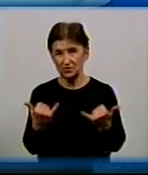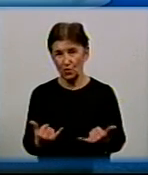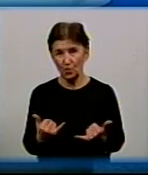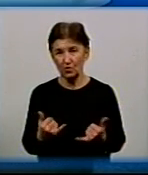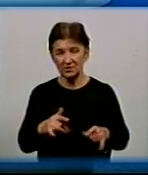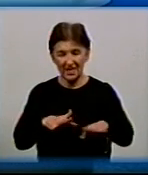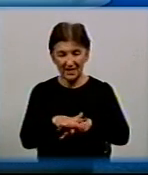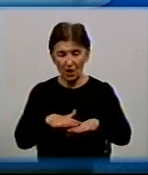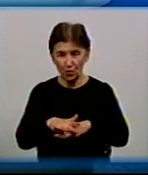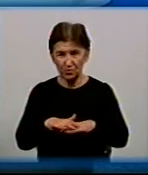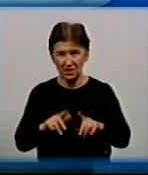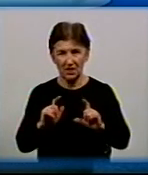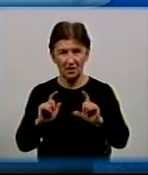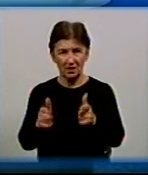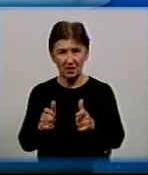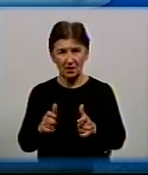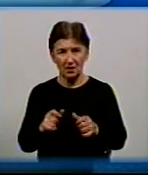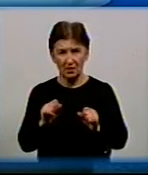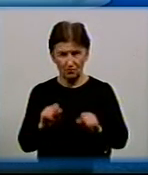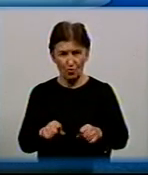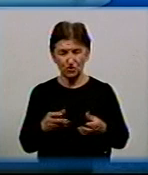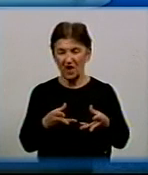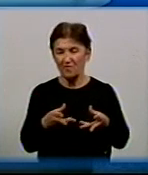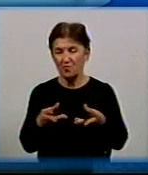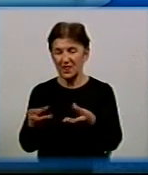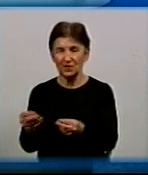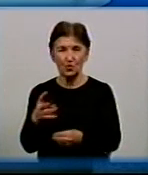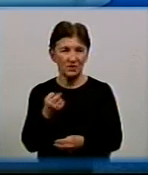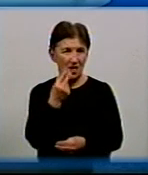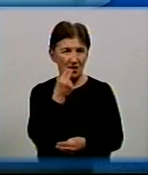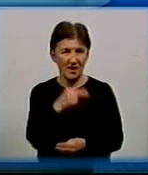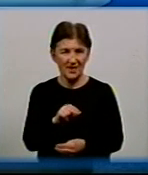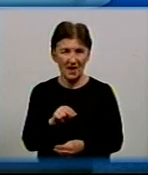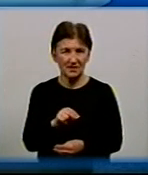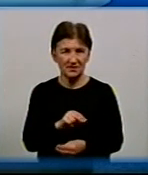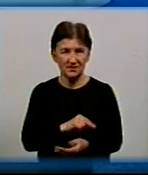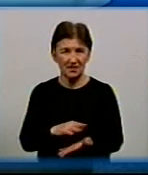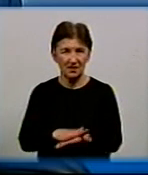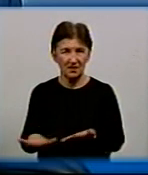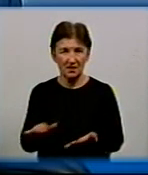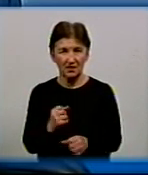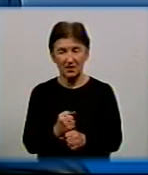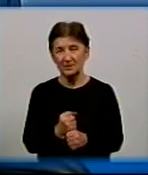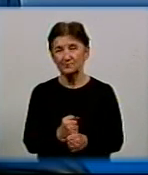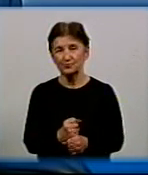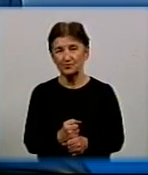розрахунків, до речі, може вплинути на якість роботи поки що орендованого підприємства? В будь